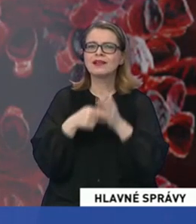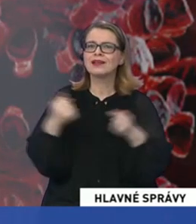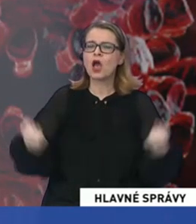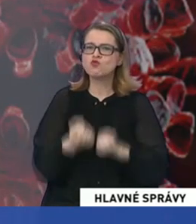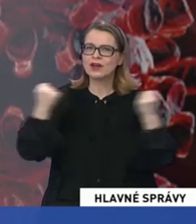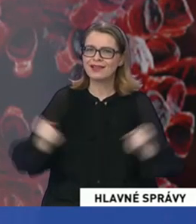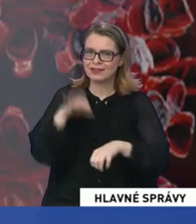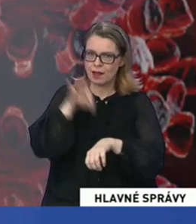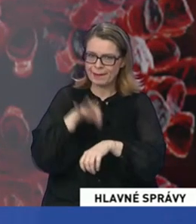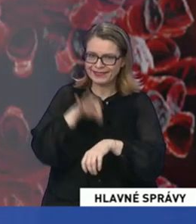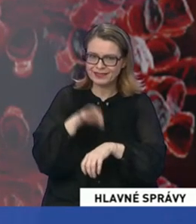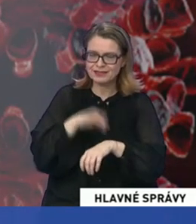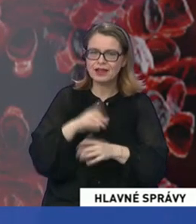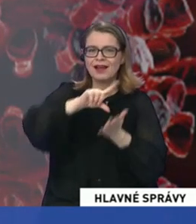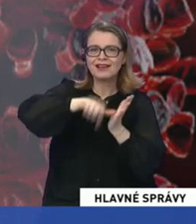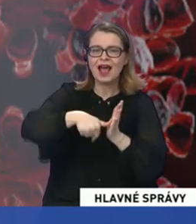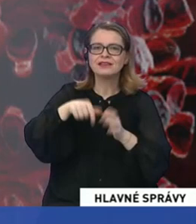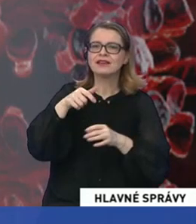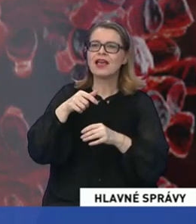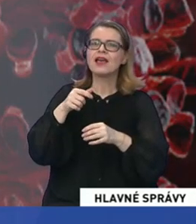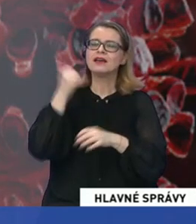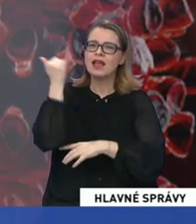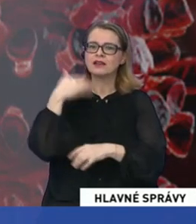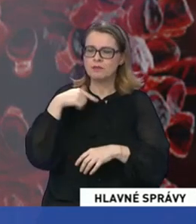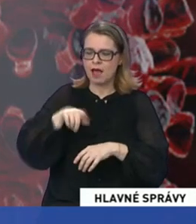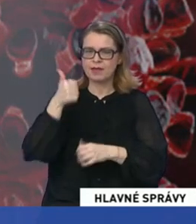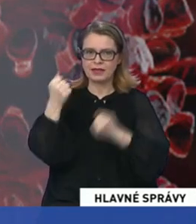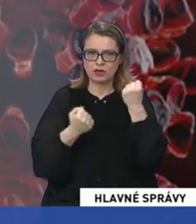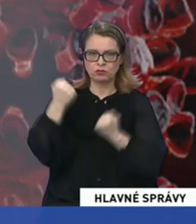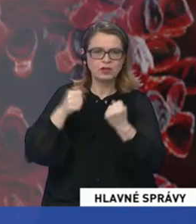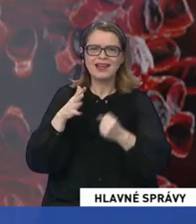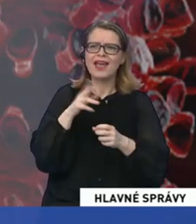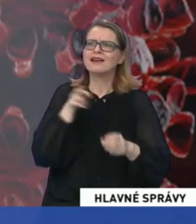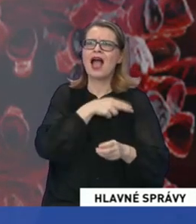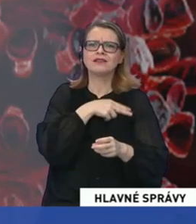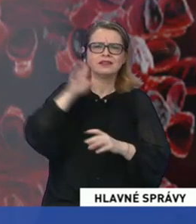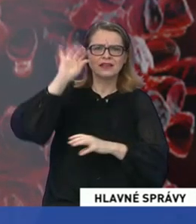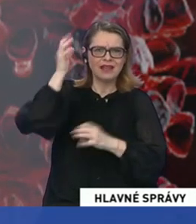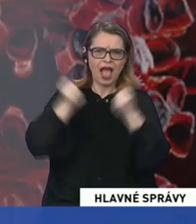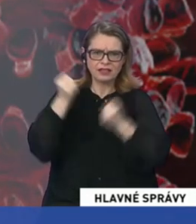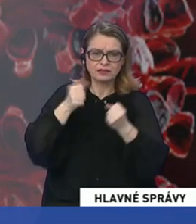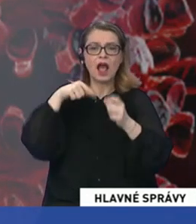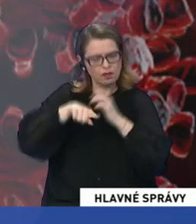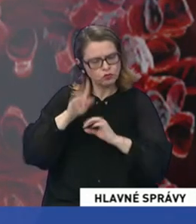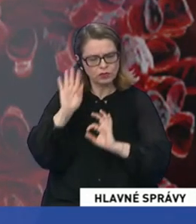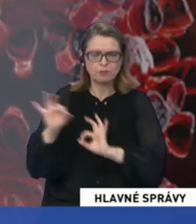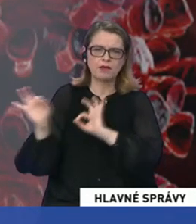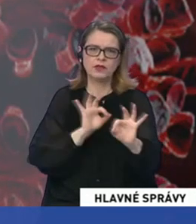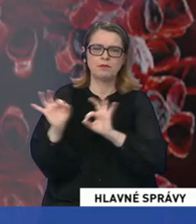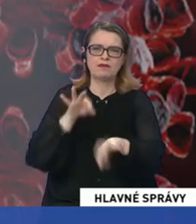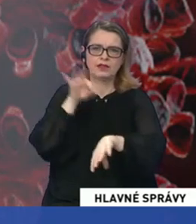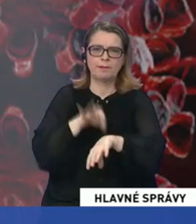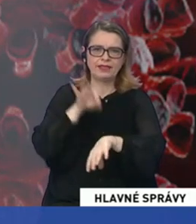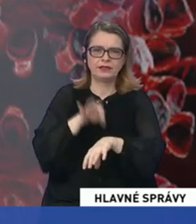medicína. Máme na každom krajskom raditeľstve jedno takéto vozidlo. Není to štandardné sanitné vozidlo, ale je vybavené štandardným medicickým